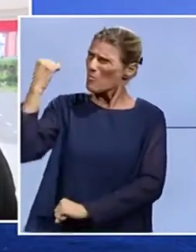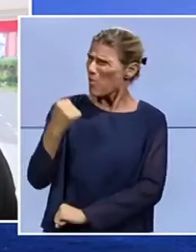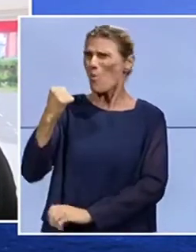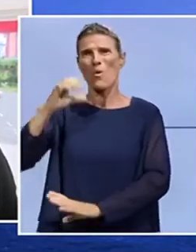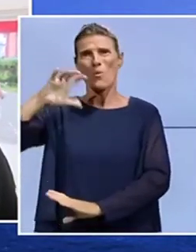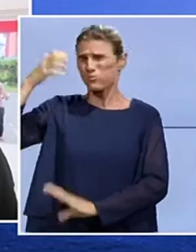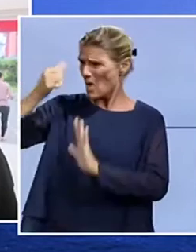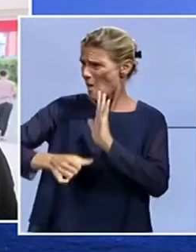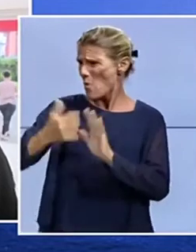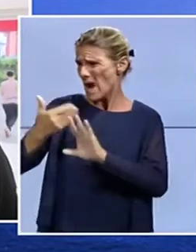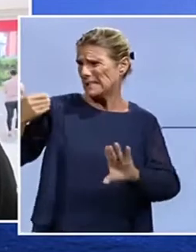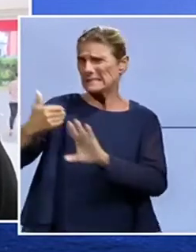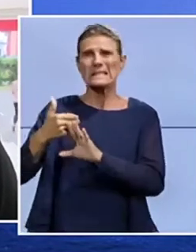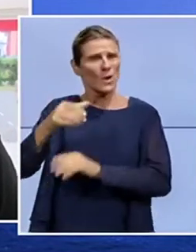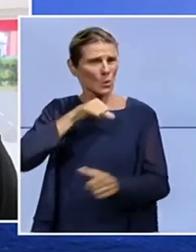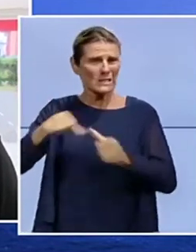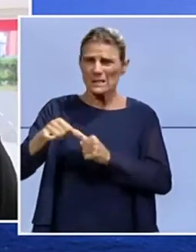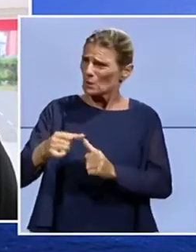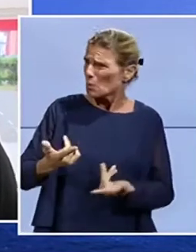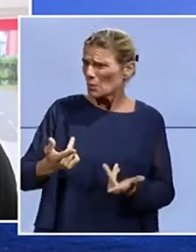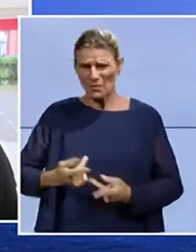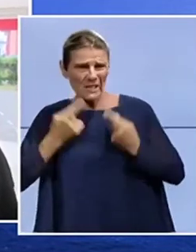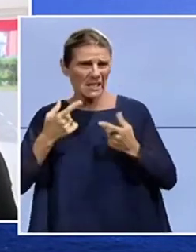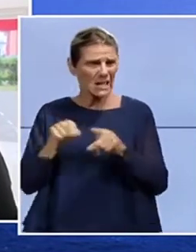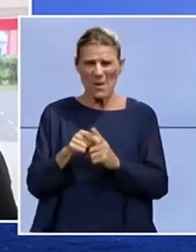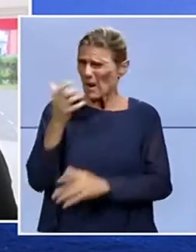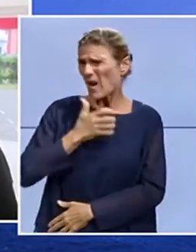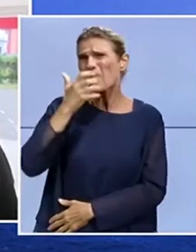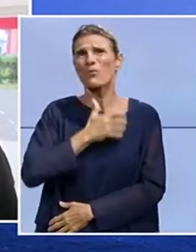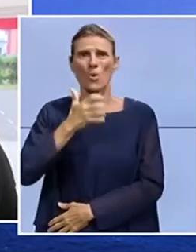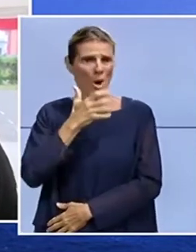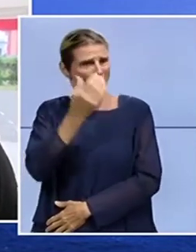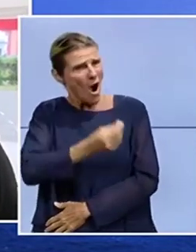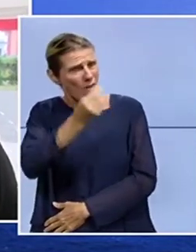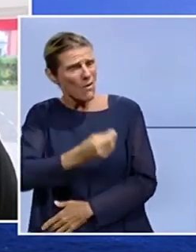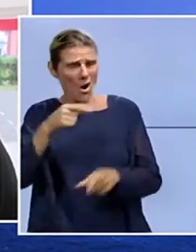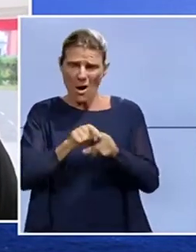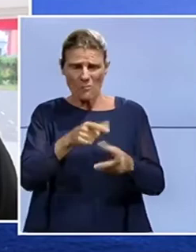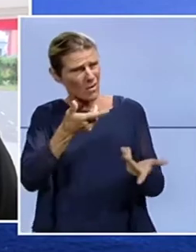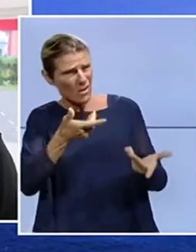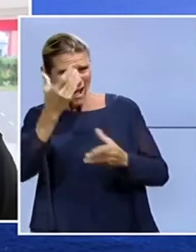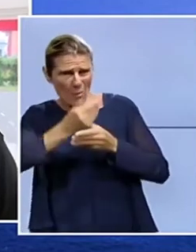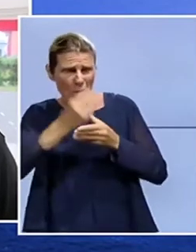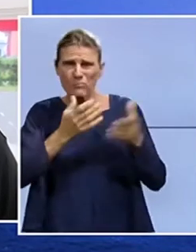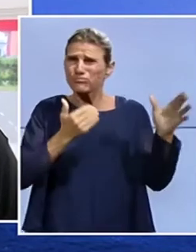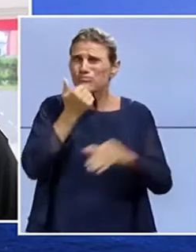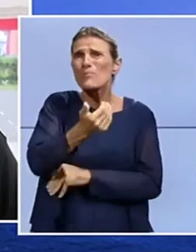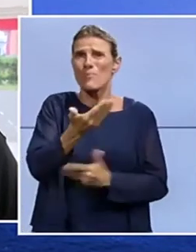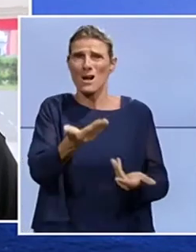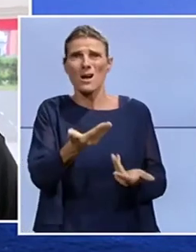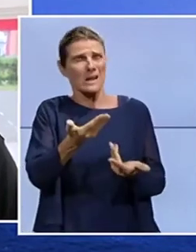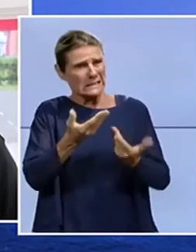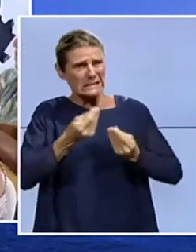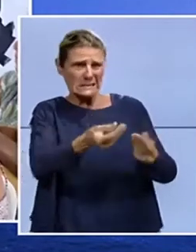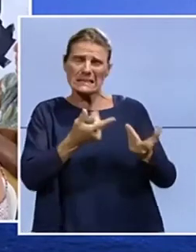pratiquement un mois, nous sommes dans des conditions exécrables et les enfants sont dans des conditions d'apprentissage qui malheureusement nous laissent présager